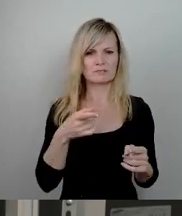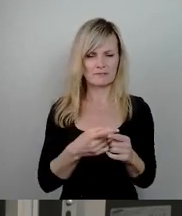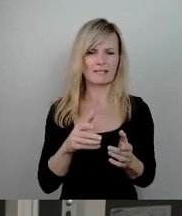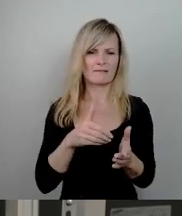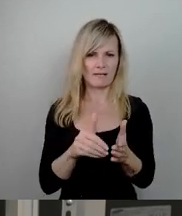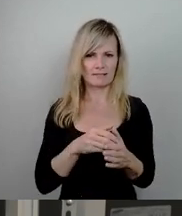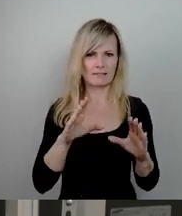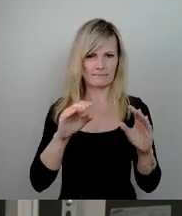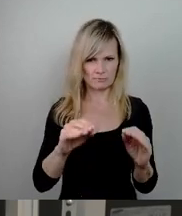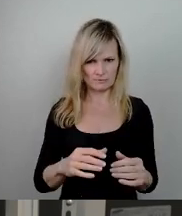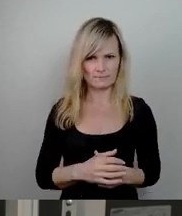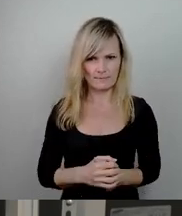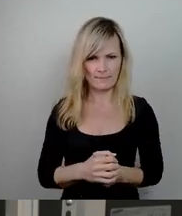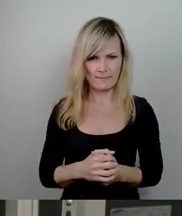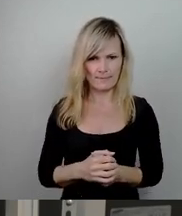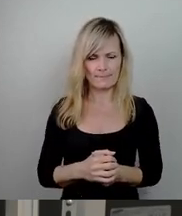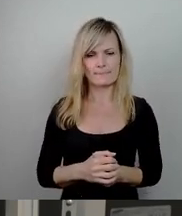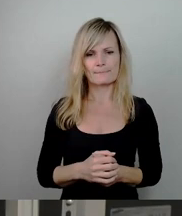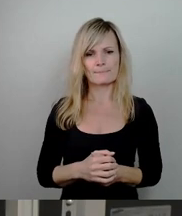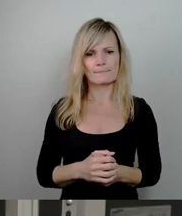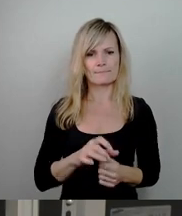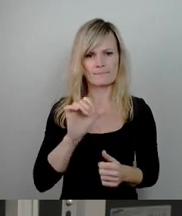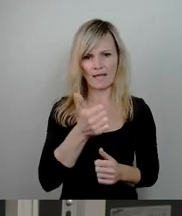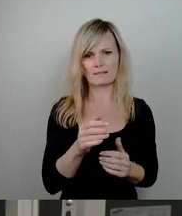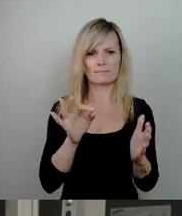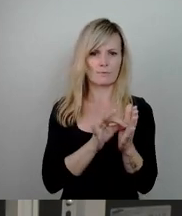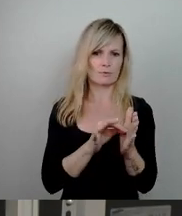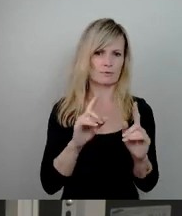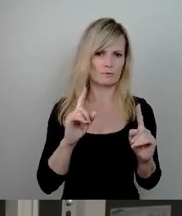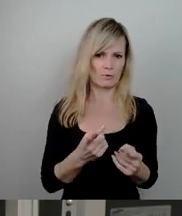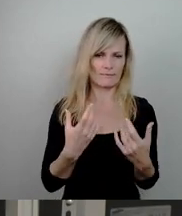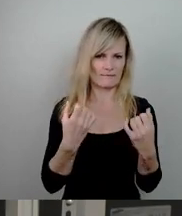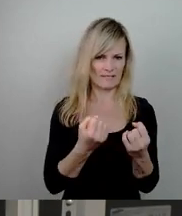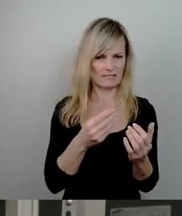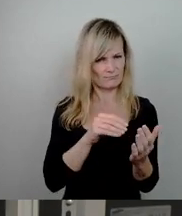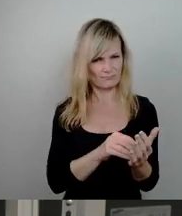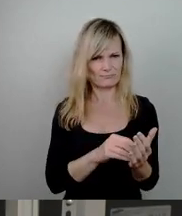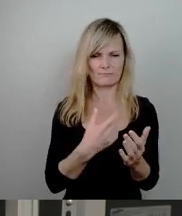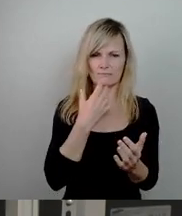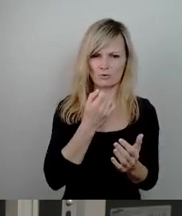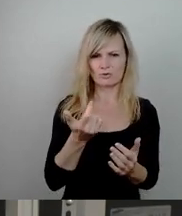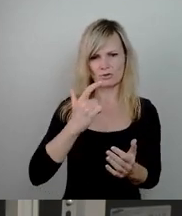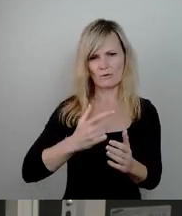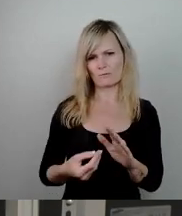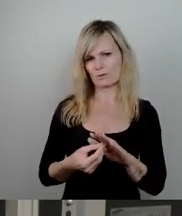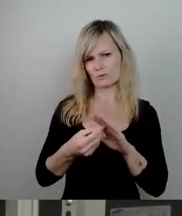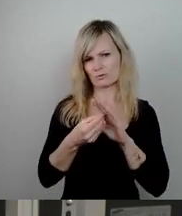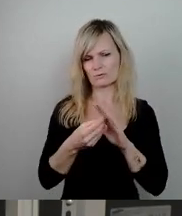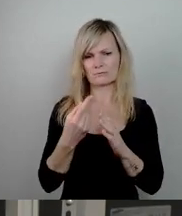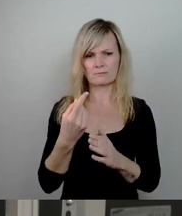jetzt dort das nochmal im ersten Punkt festgehalten, ich bitte da um Unterstützung, dass einfach quasi im Rahmen der